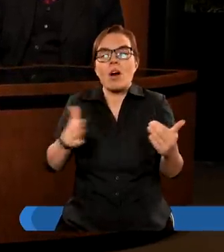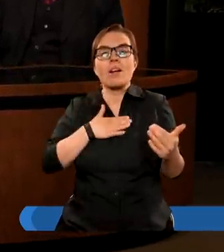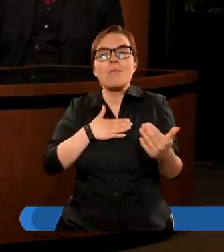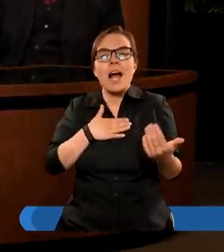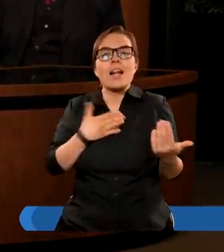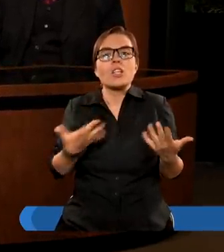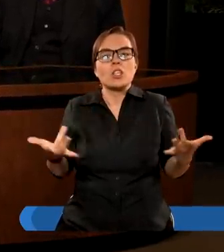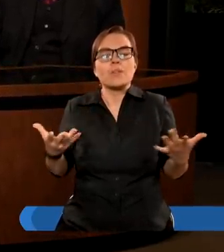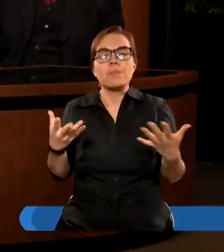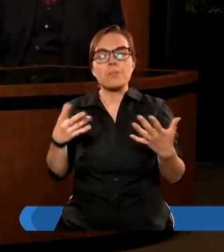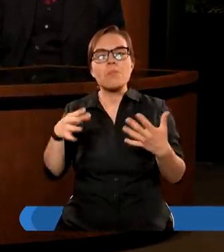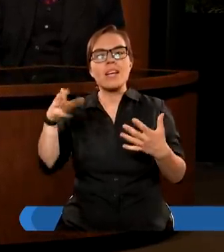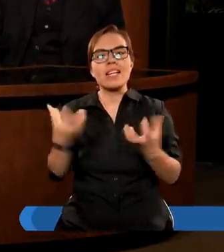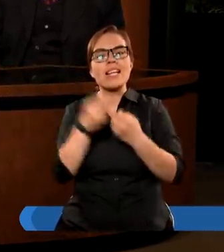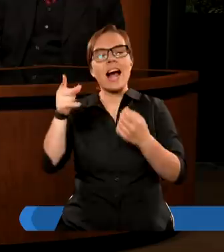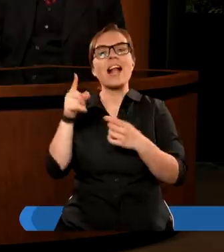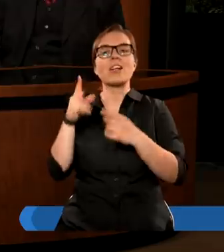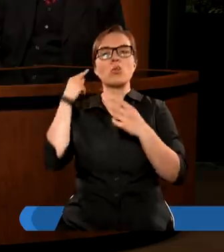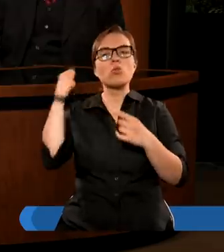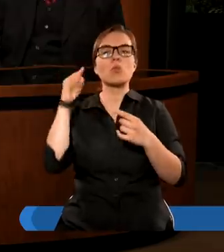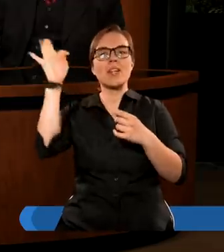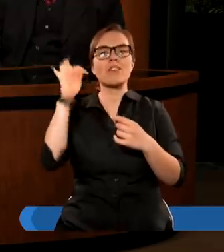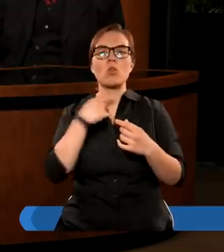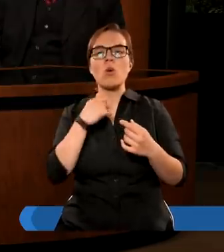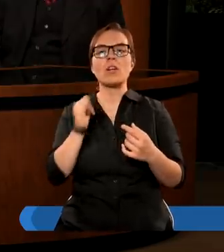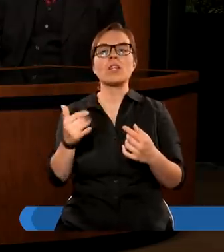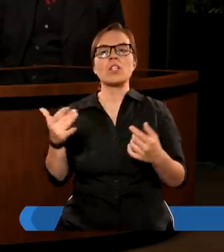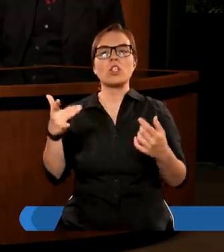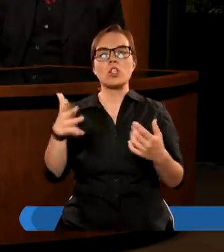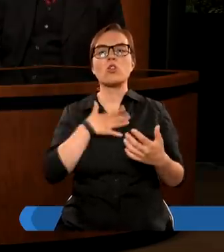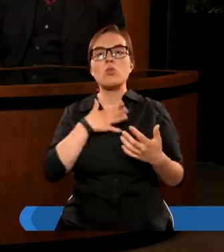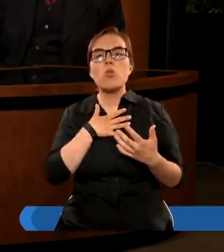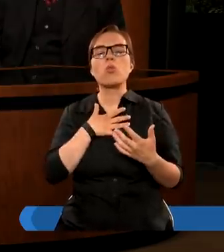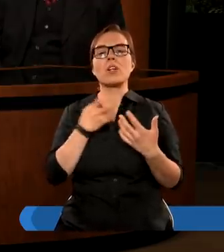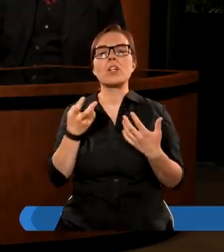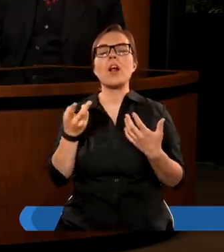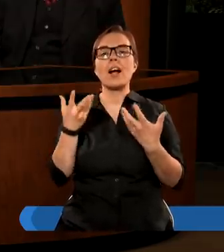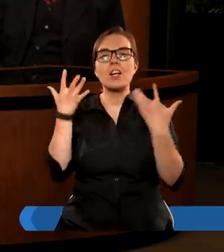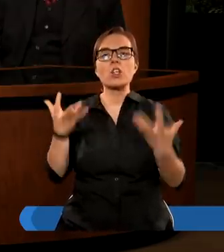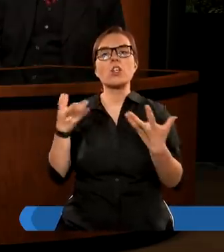A dlaczego wszyscy mają usłyszeć? Bo to poselstwo dla wszystkich ludzi.